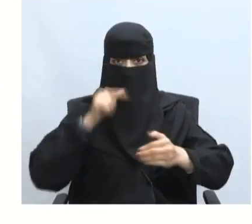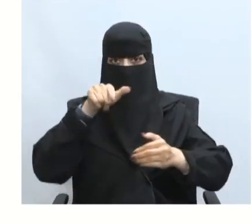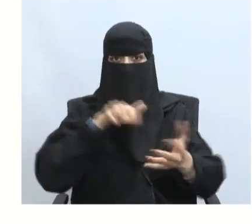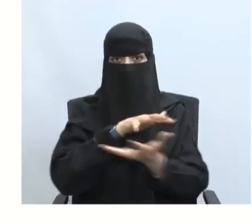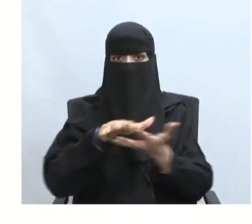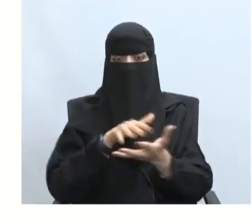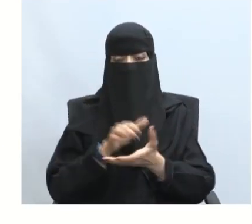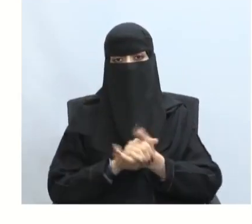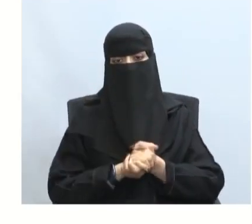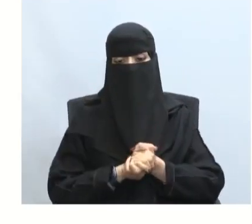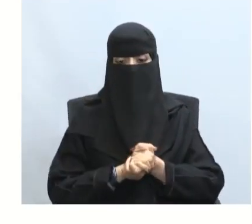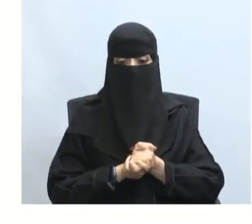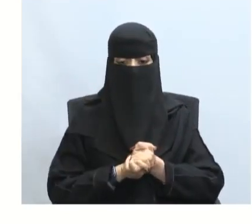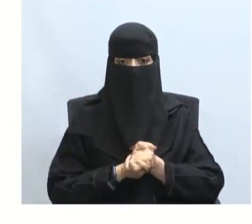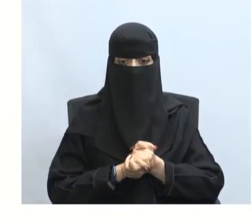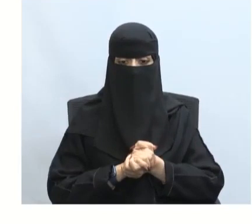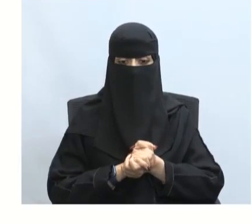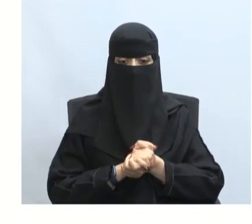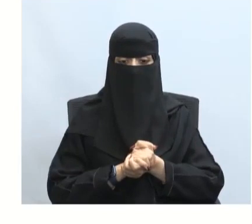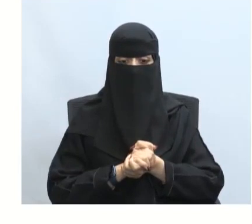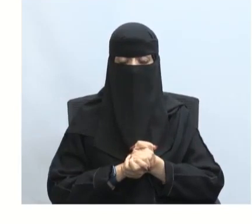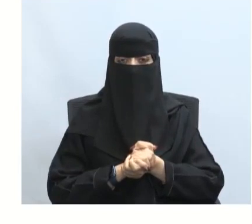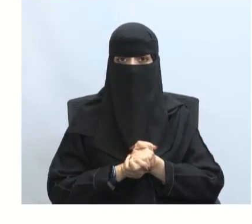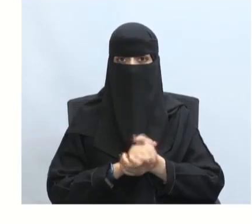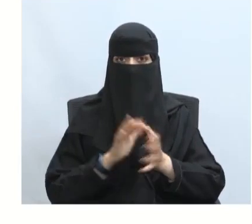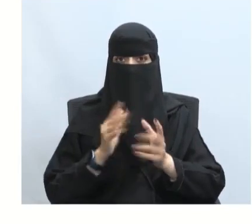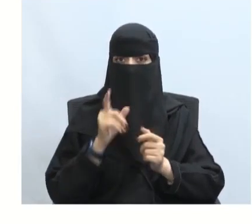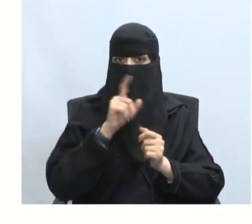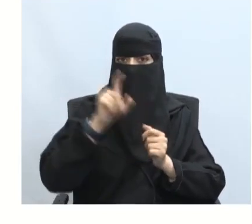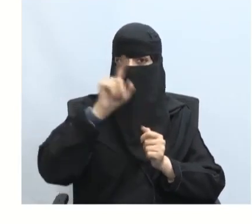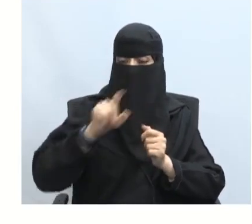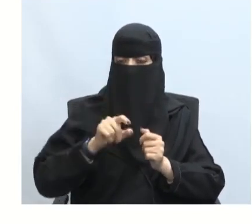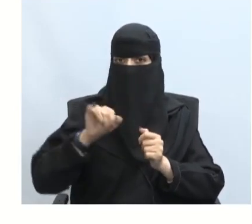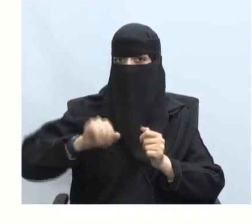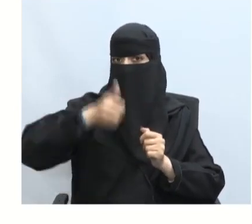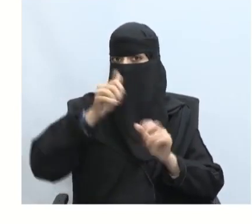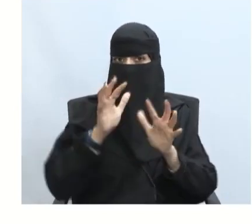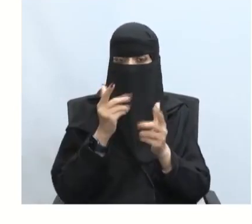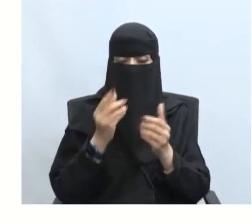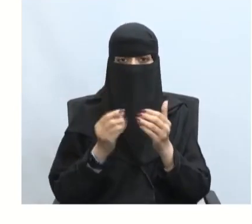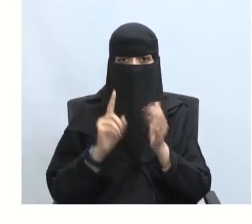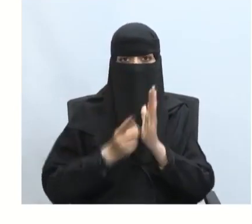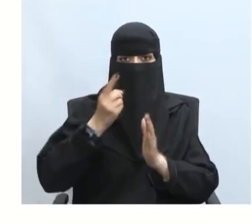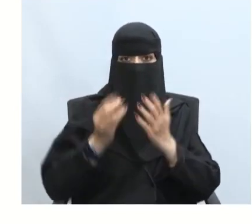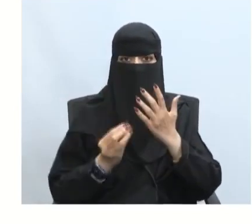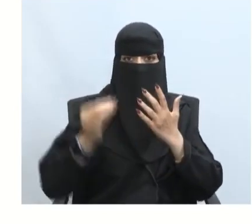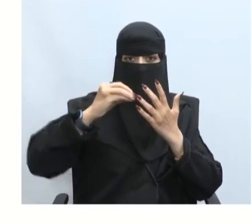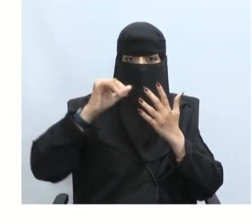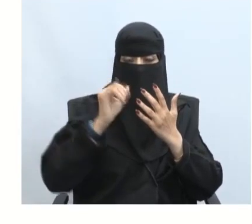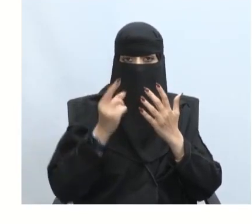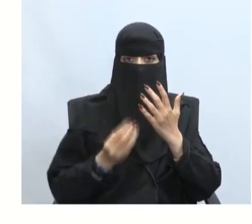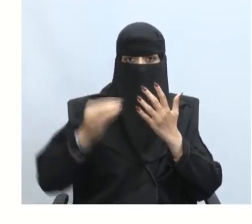الأزمة ننتقل الآن سؤال آخر ما هي أول مرحلة من